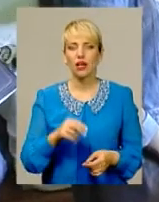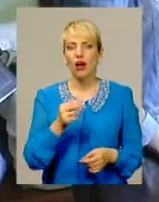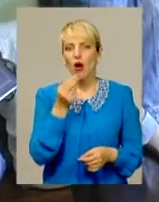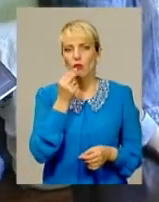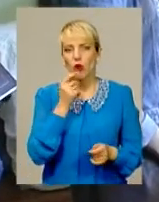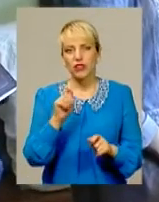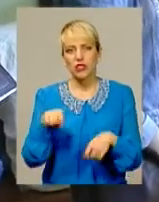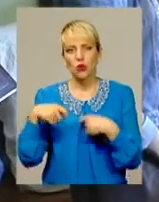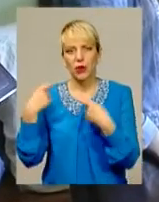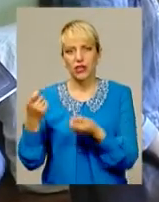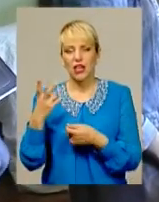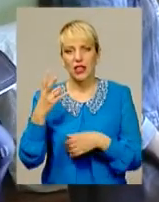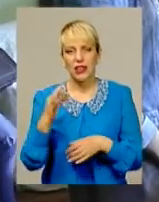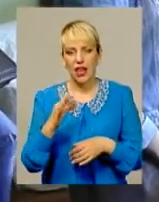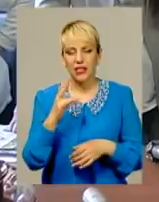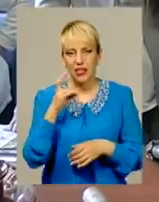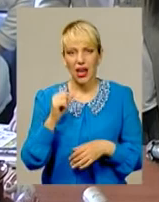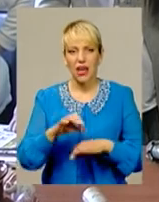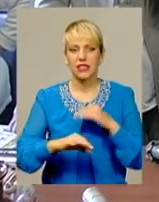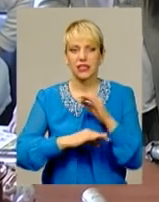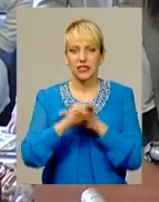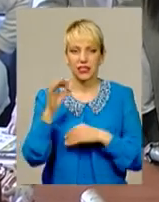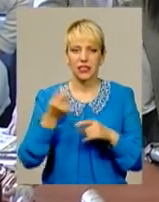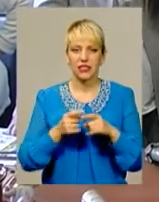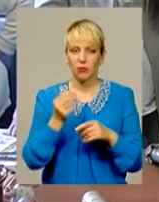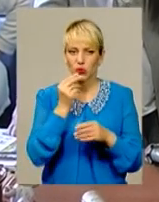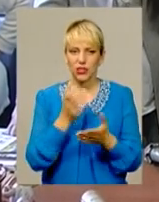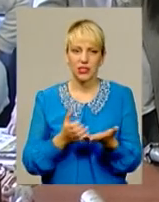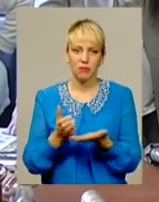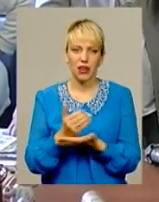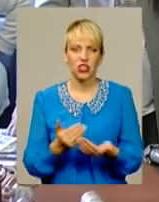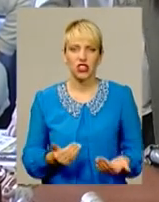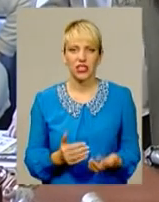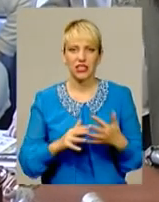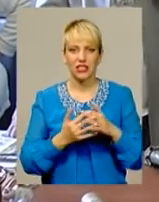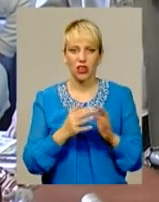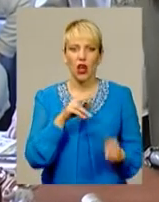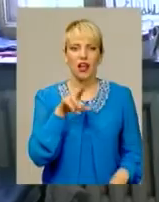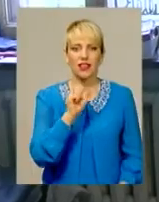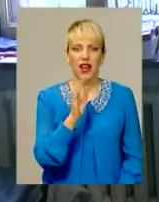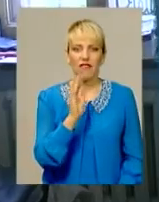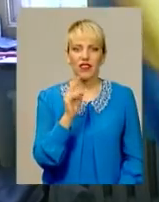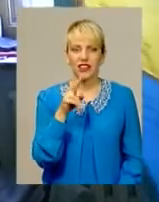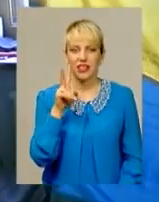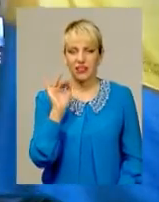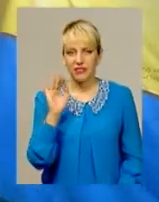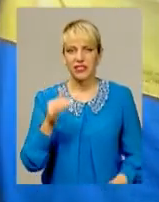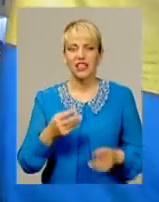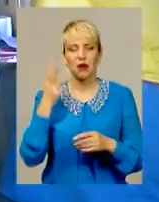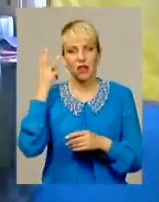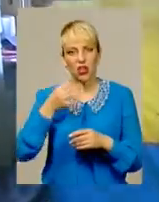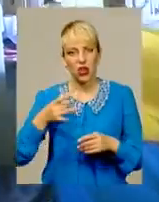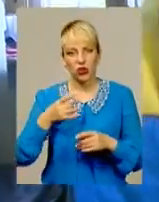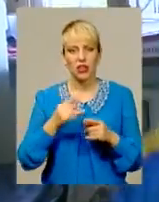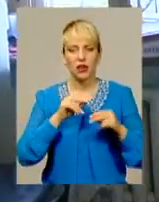передали на Схід. Продукти для бійців антитерористичної операції зібрали жителі села Давидківці Хмельницького району та працівники одного із